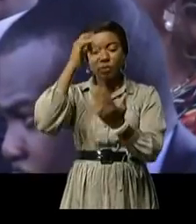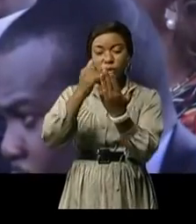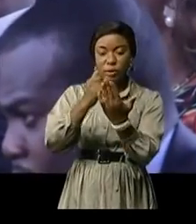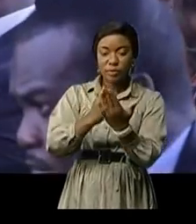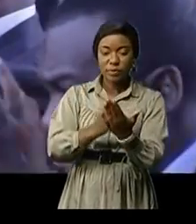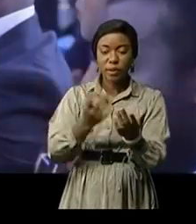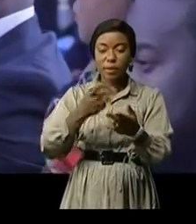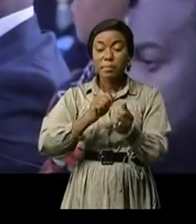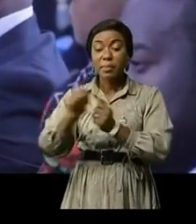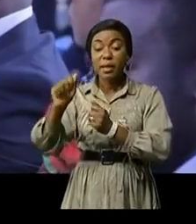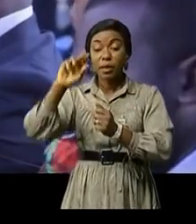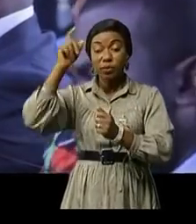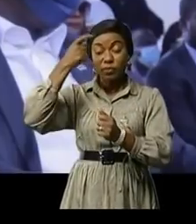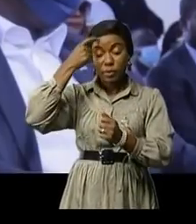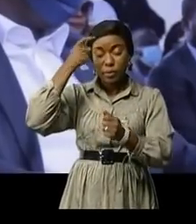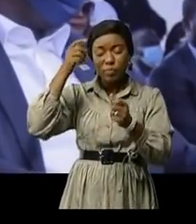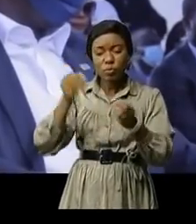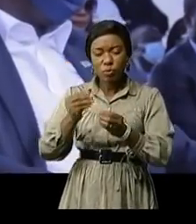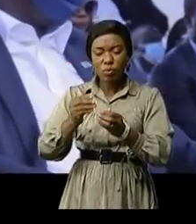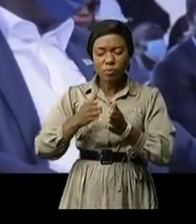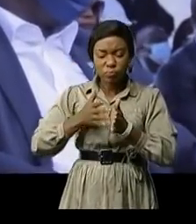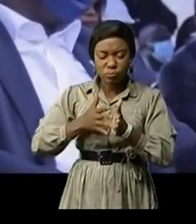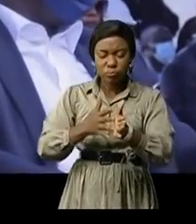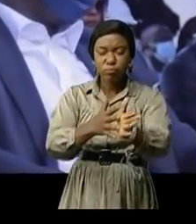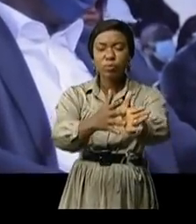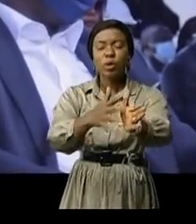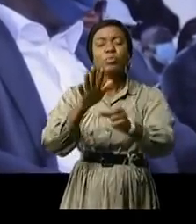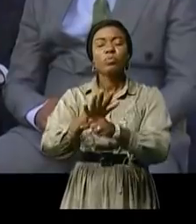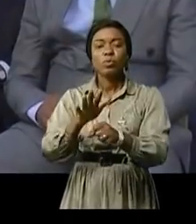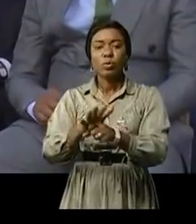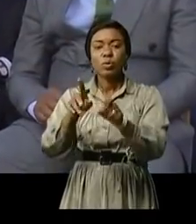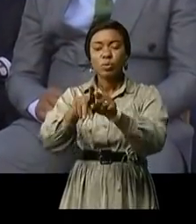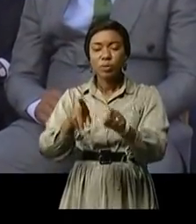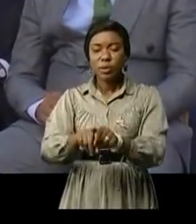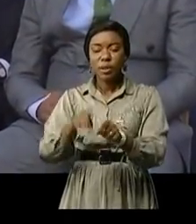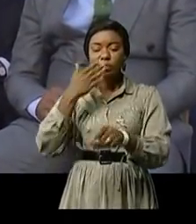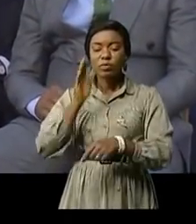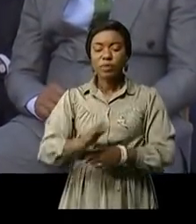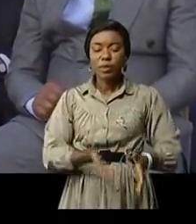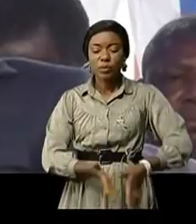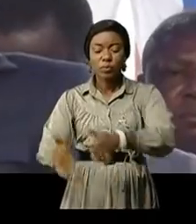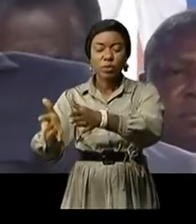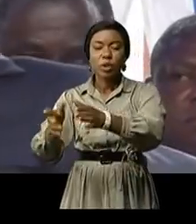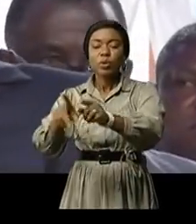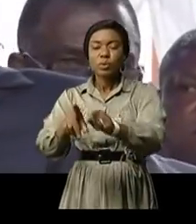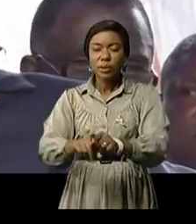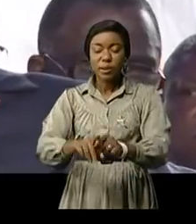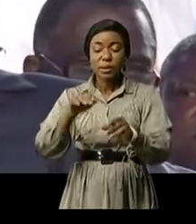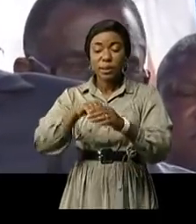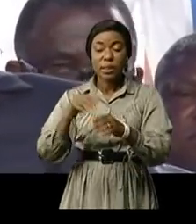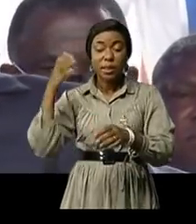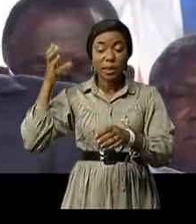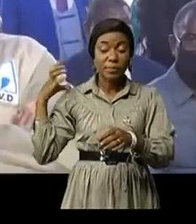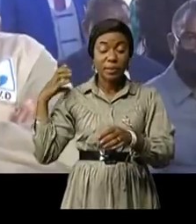par le gouvernement des causes des embouteillages et bouchons qui sont entre autres la mauvaise état de voirie de la capitale Kinshasa,